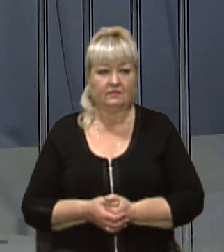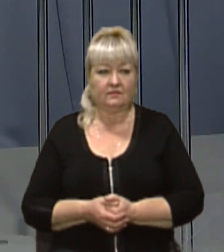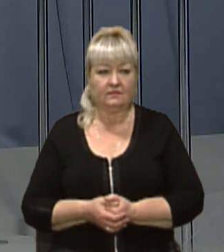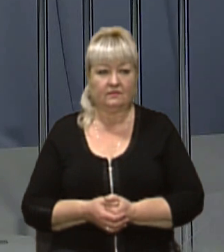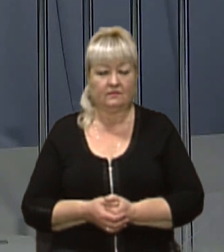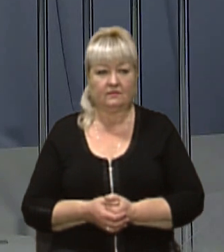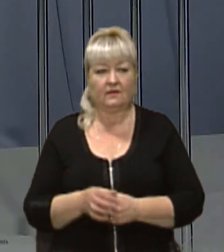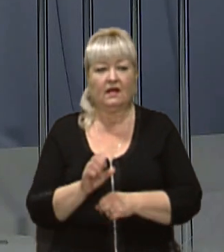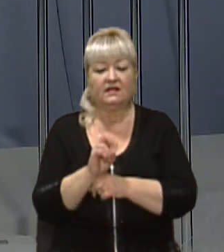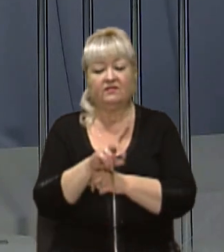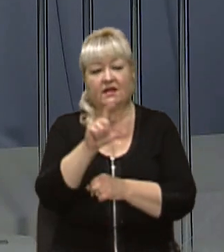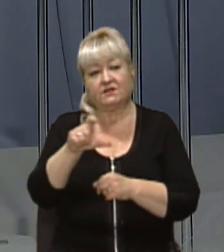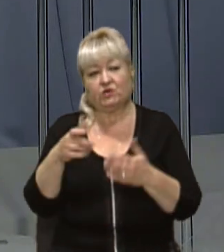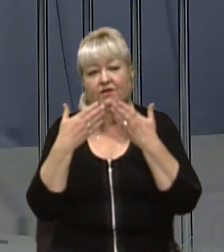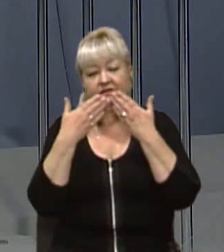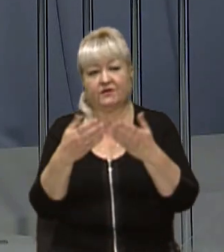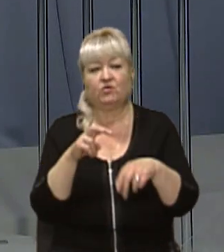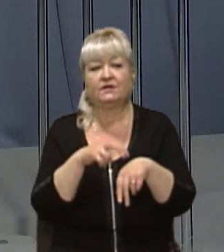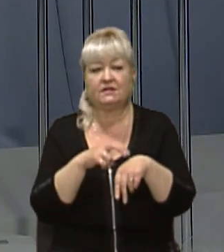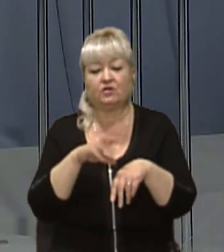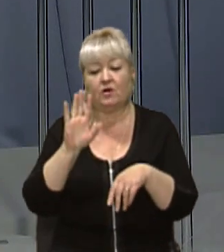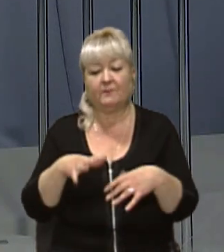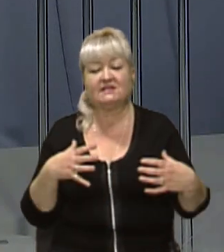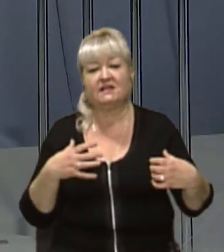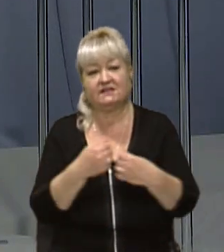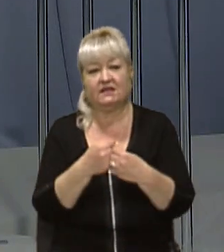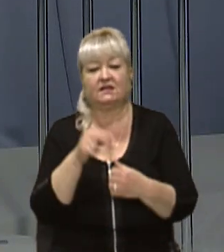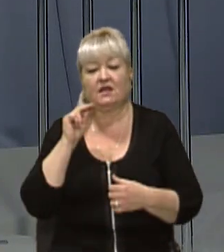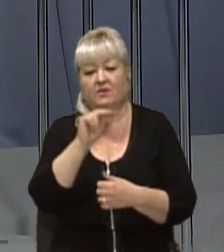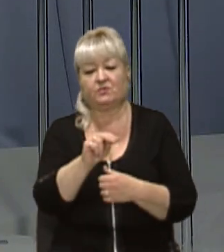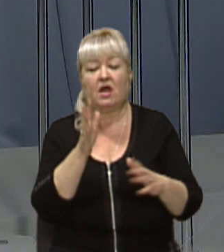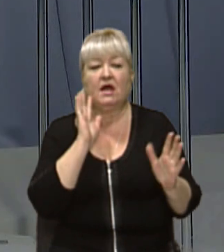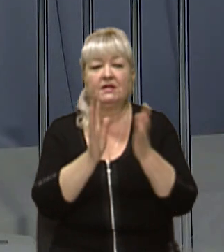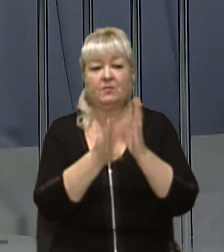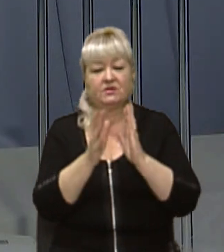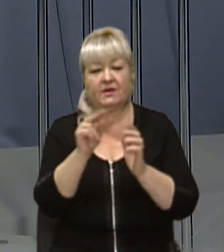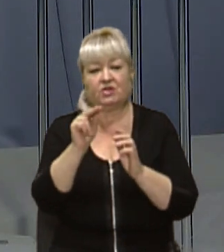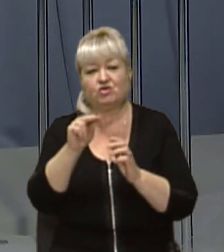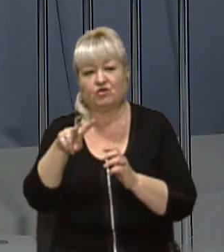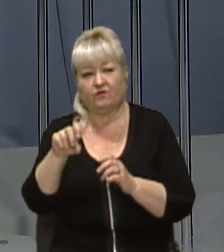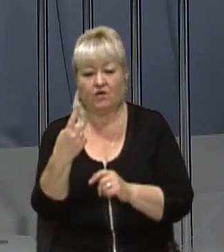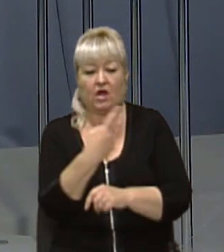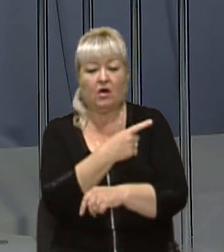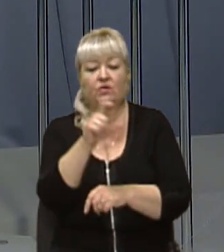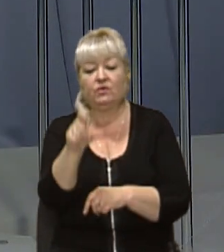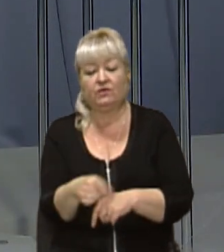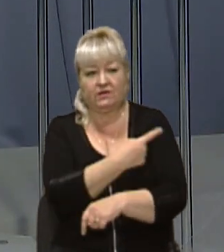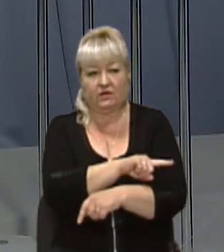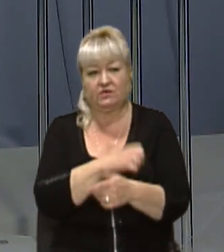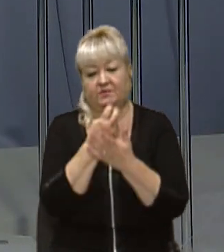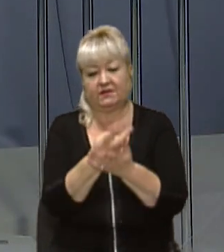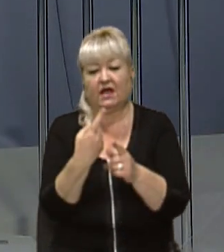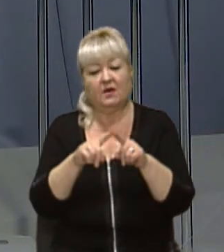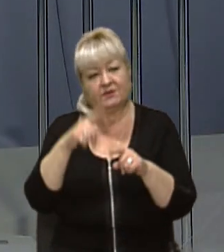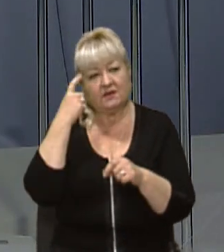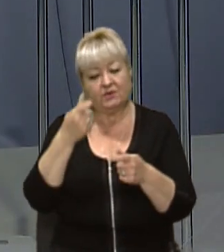12 людей звернулися до медиків після зіткнення маршруток на проспекті Чорновола. Одну людину госпіталізували. Про